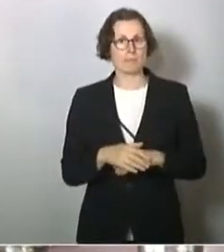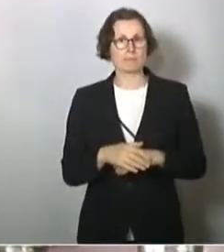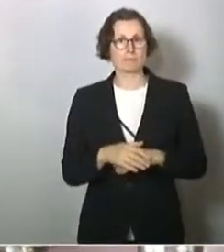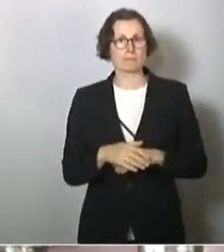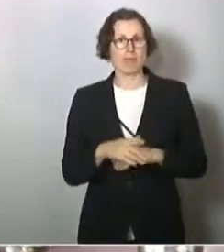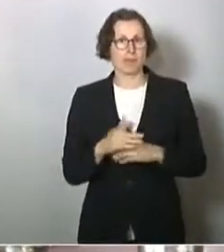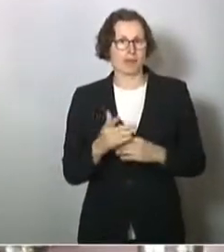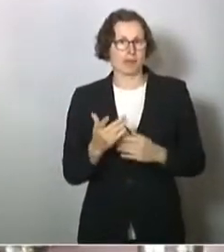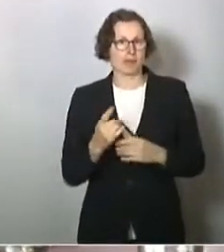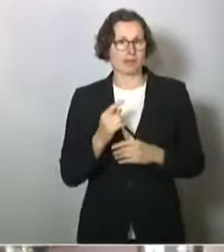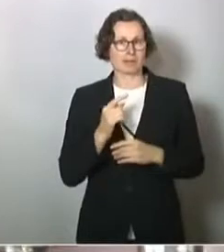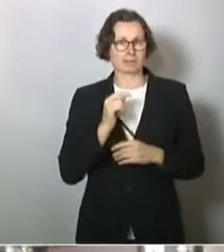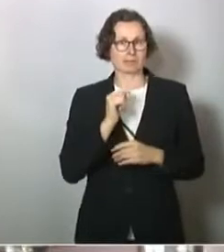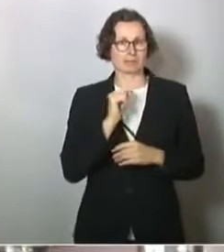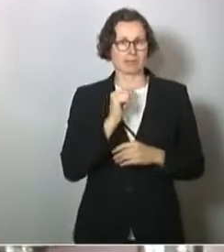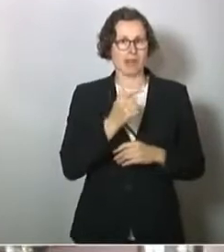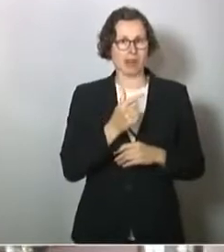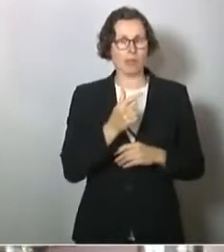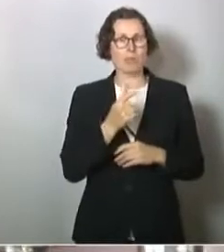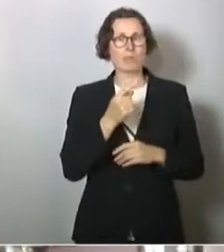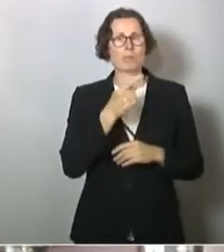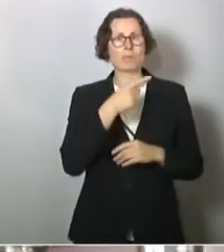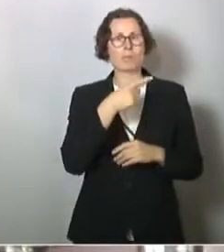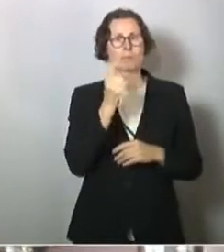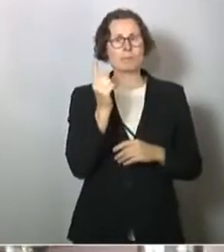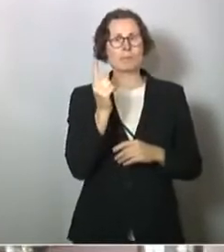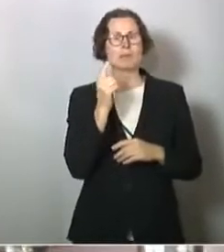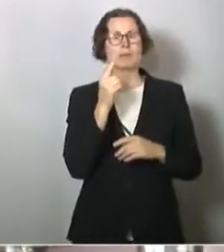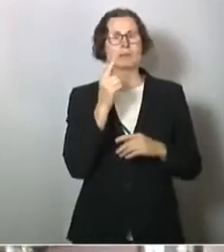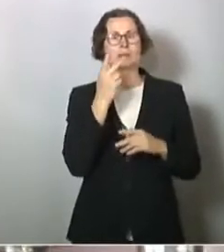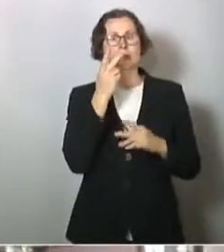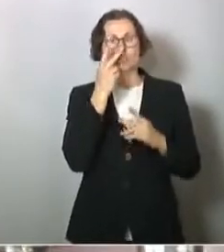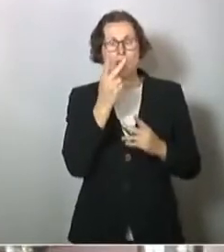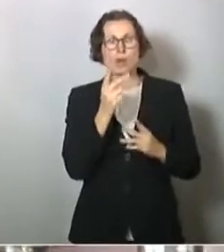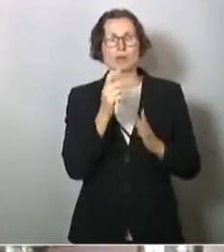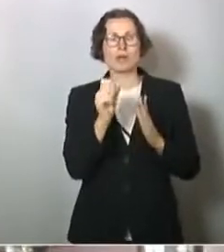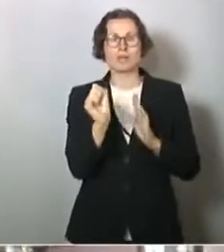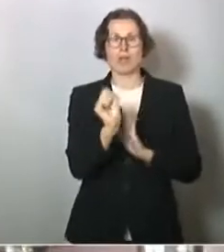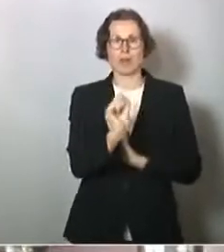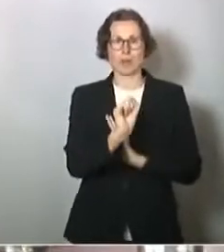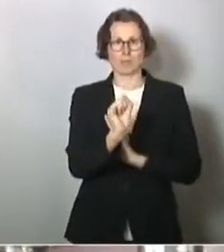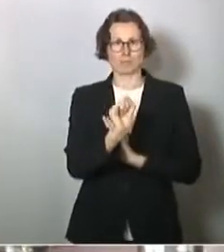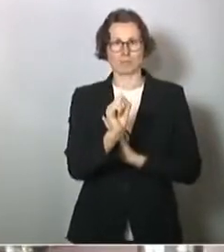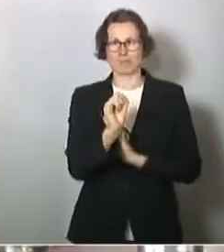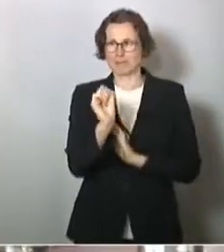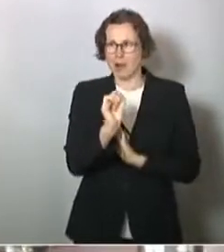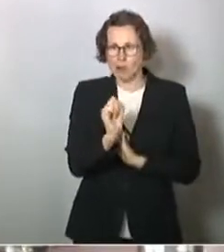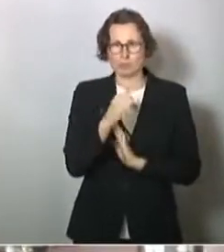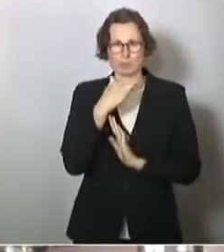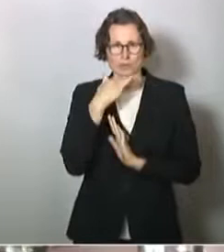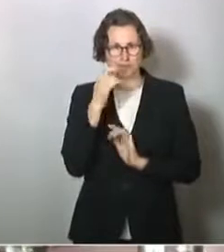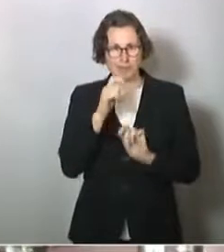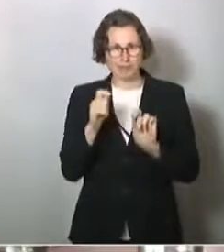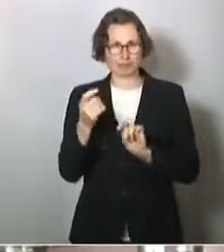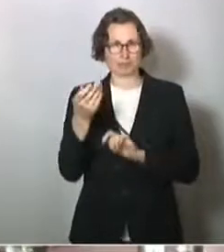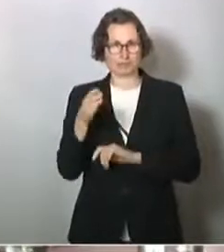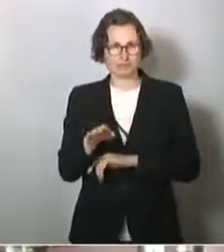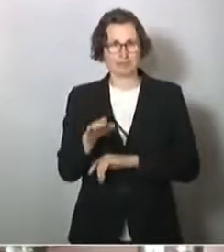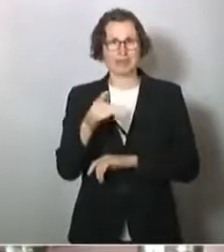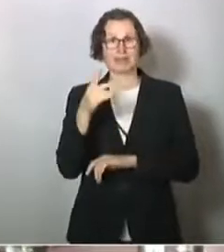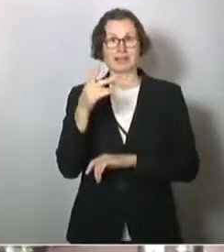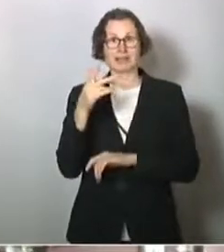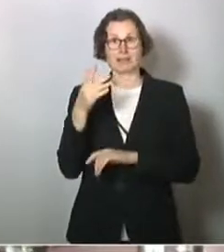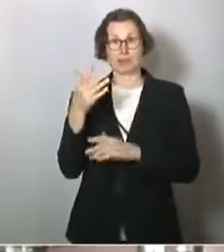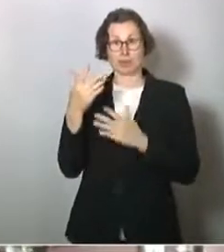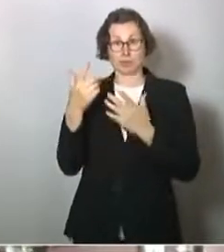aber sehr wenig über die Bedingungen, warum so viele Menschen gestorben sind. Drei Viertel in Schweden sind